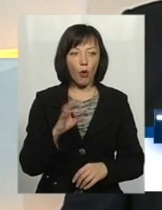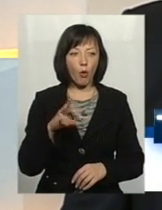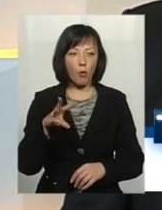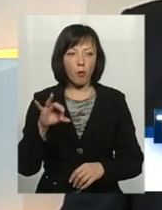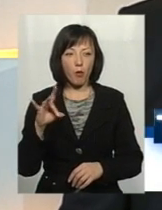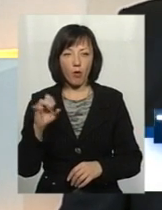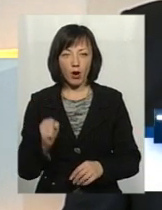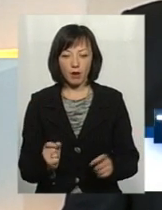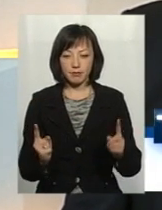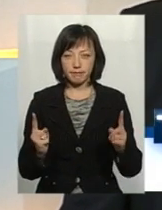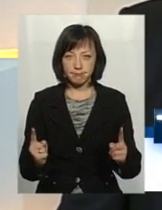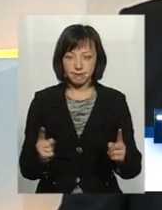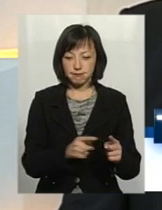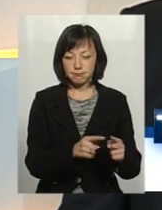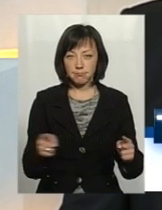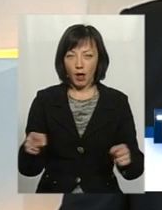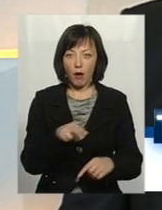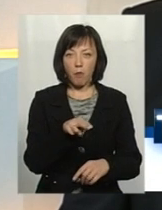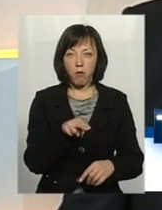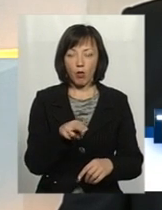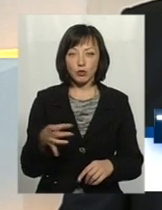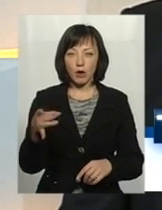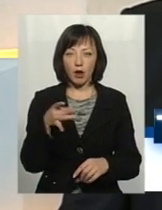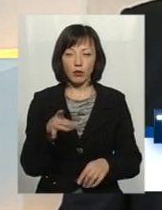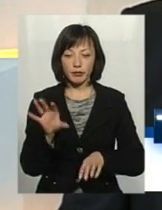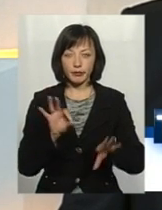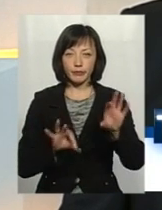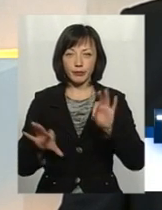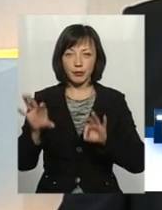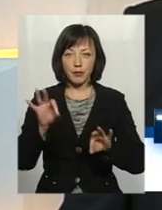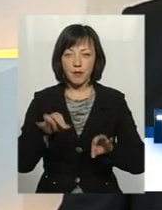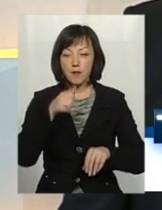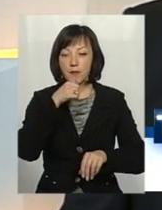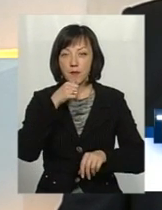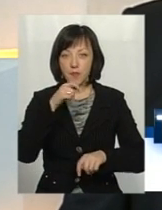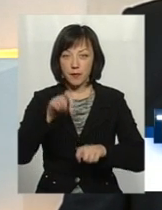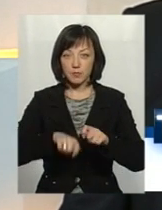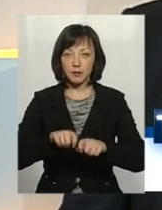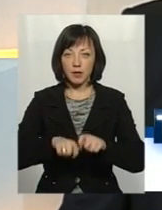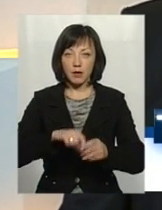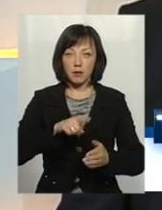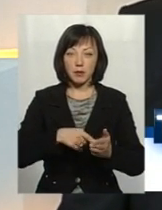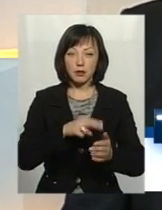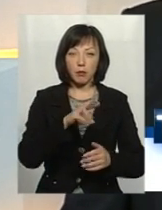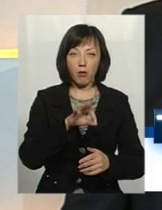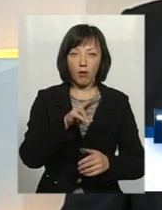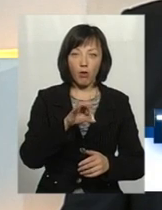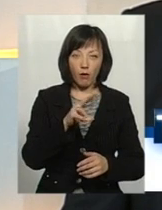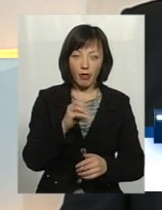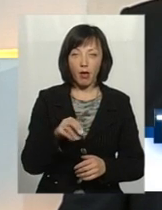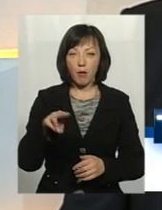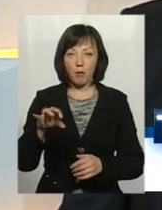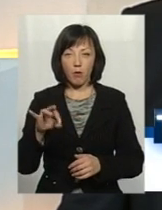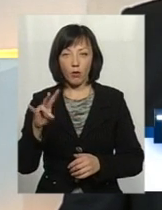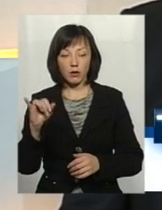протікання Полонського району. Було відібрано проби у місці Полонному, у Семетопонінка та